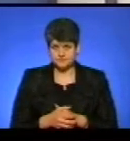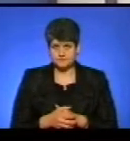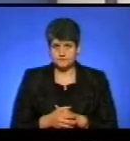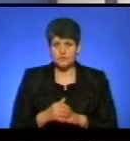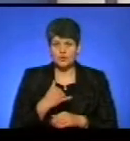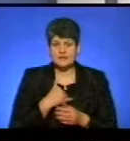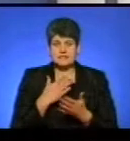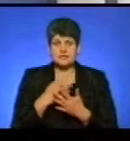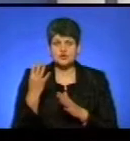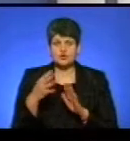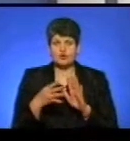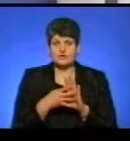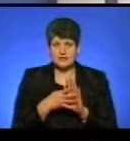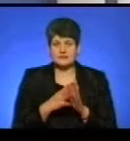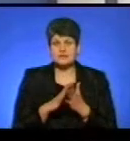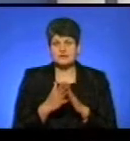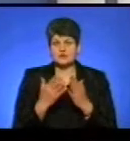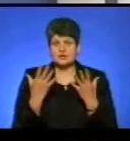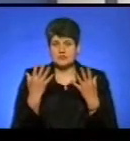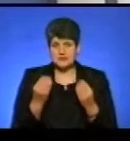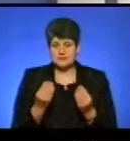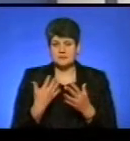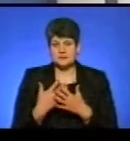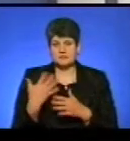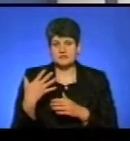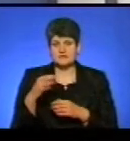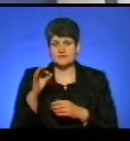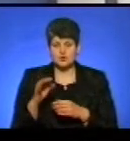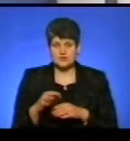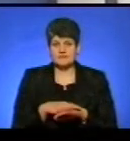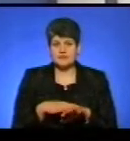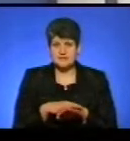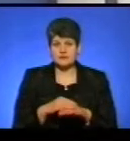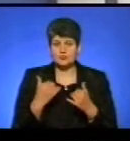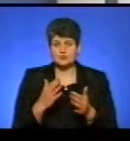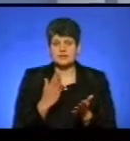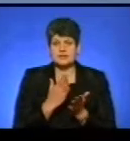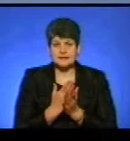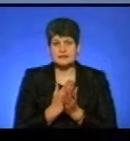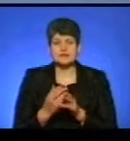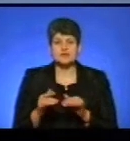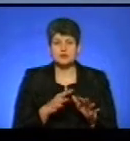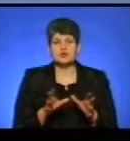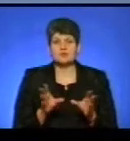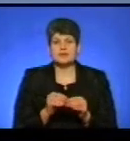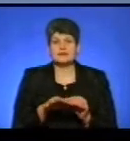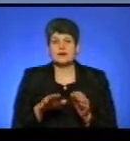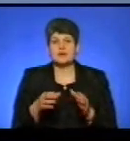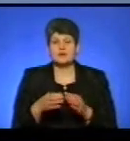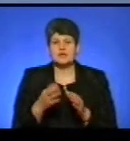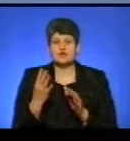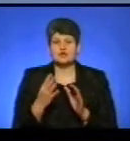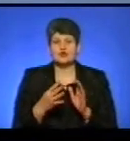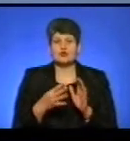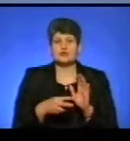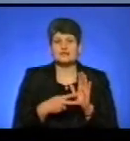їх є 49, станом на сьогоднішній день близько 58% населення вже в нас є в діючих об'єднаних терапевних громадах, і 47